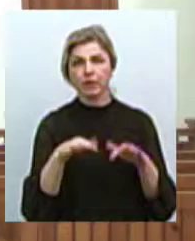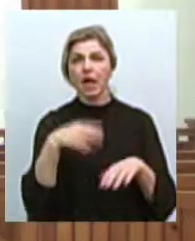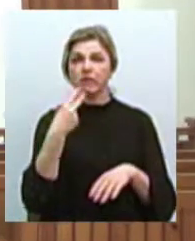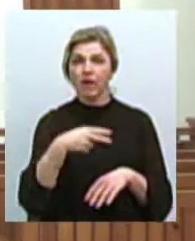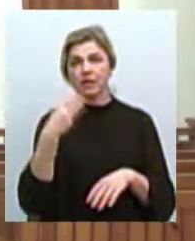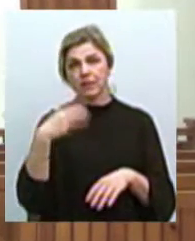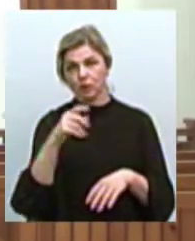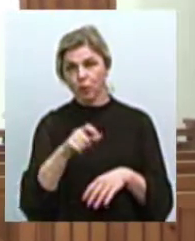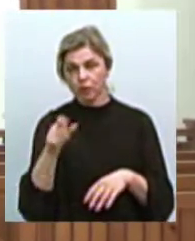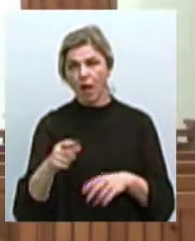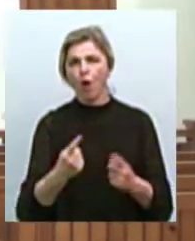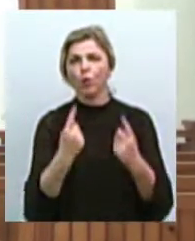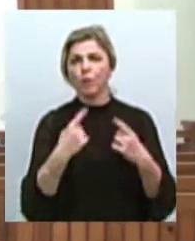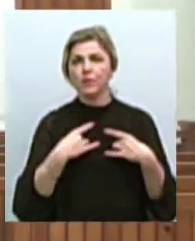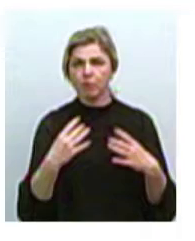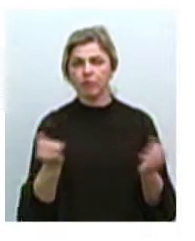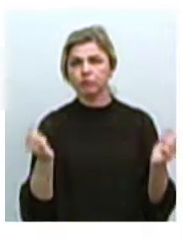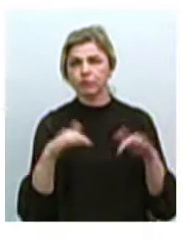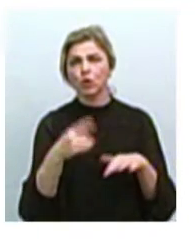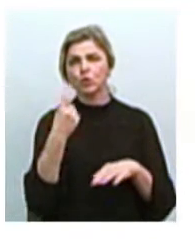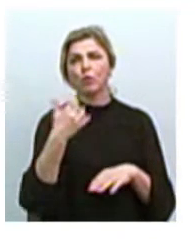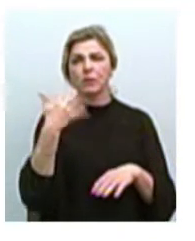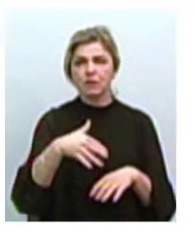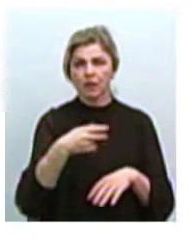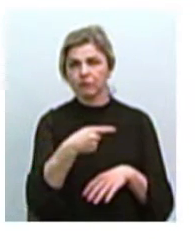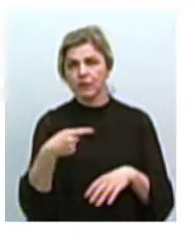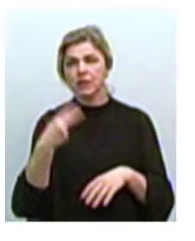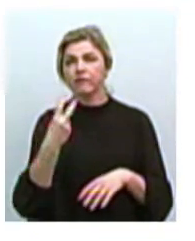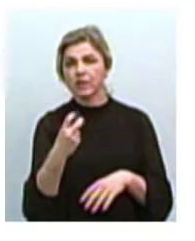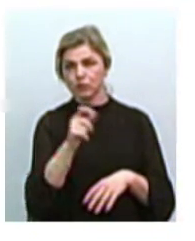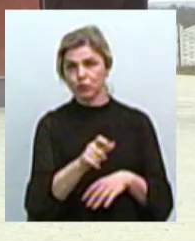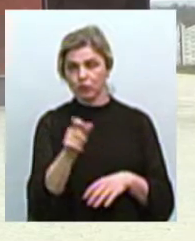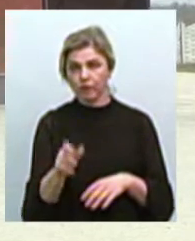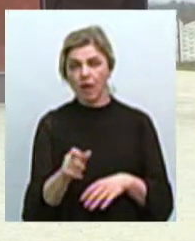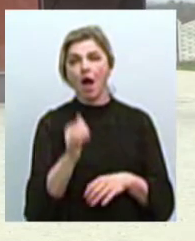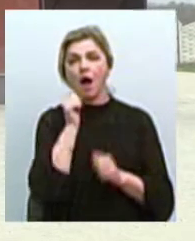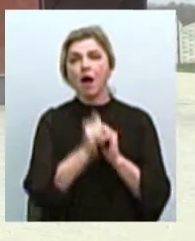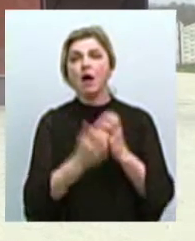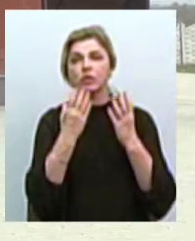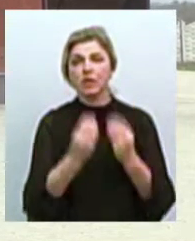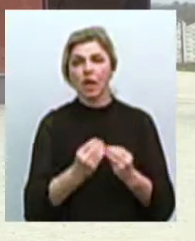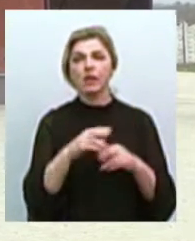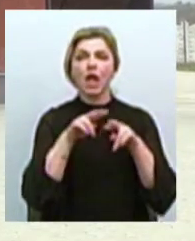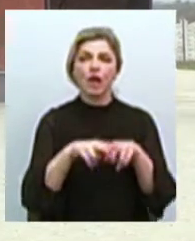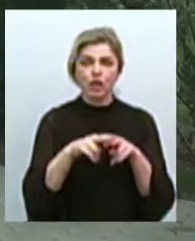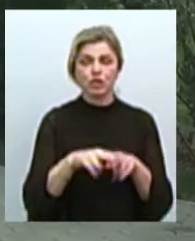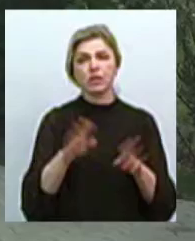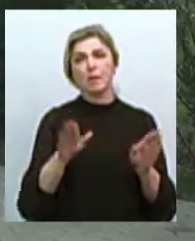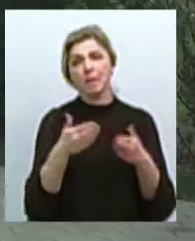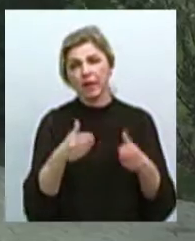у великі свята, їх п'ять, збираються 150-200 чоловік. Крім того, в будні дні відбуваються хрещення, відспівування.